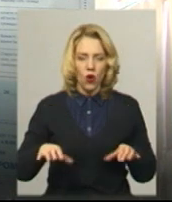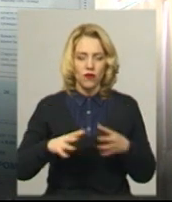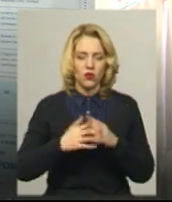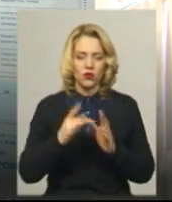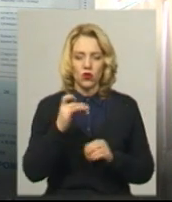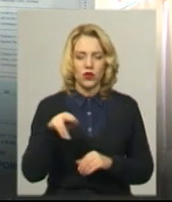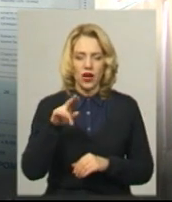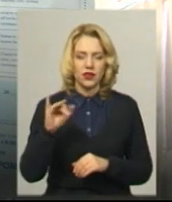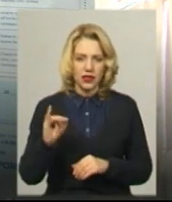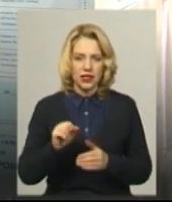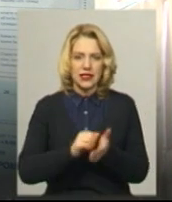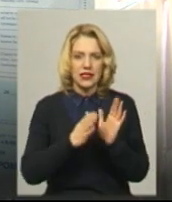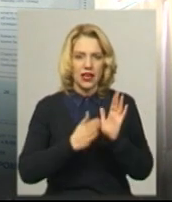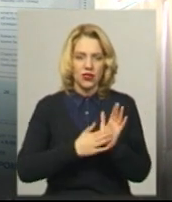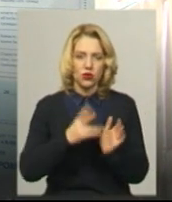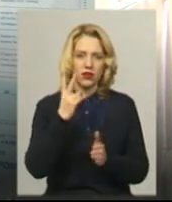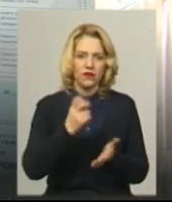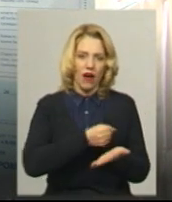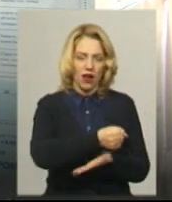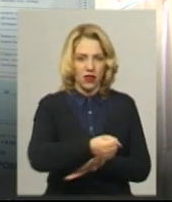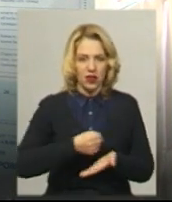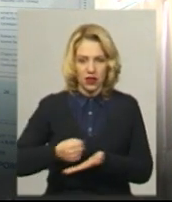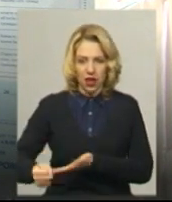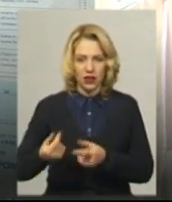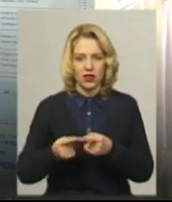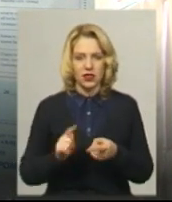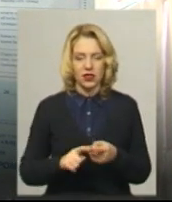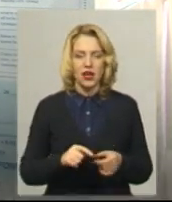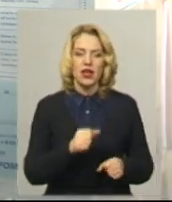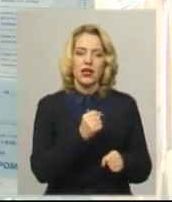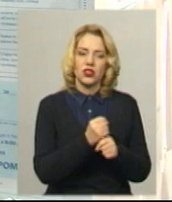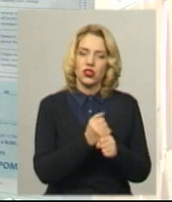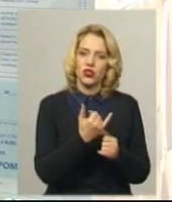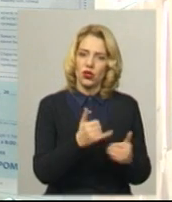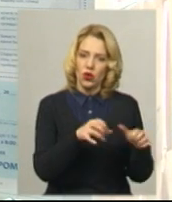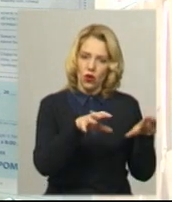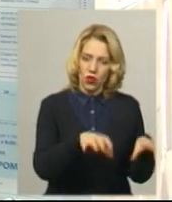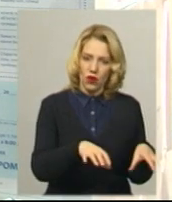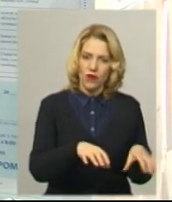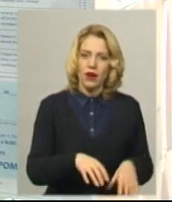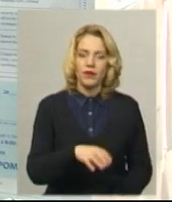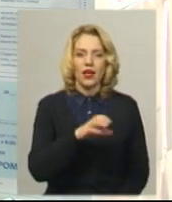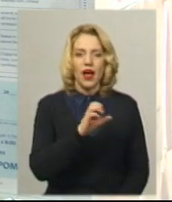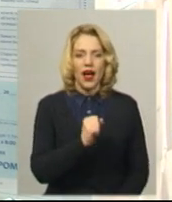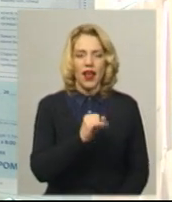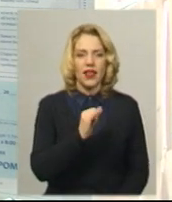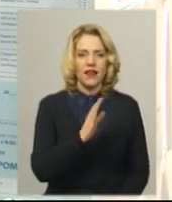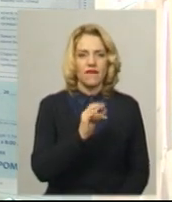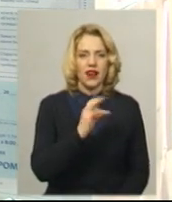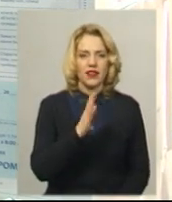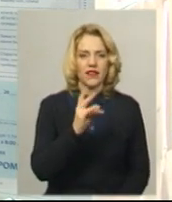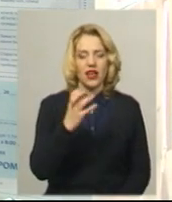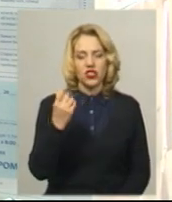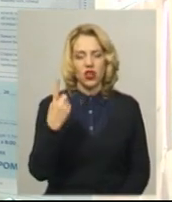зареєстровано два кандидати. Це є діюча голова, Яснюк Алла Іванівна, і ще один